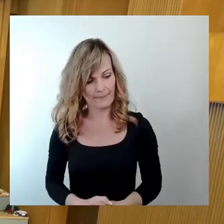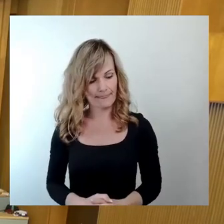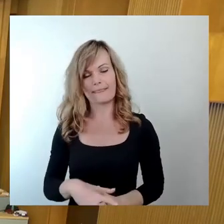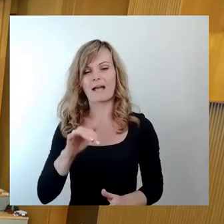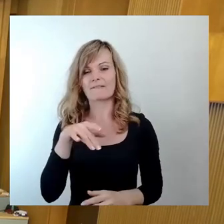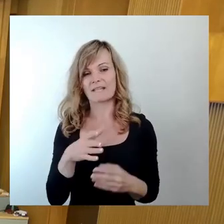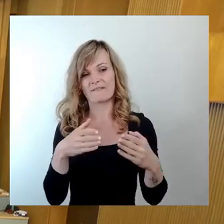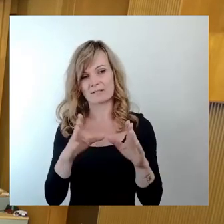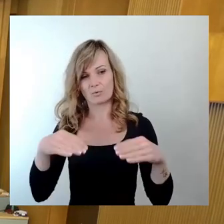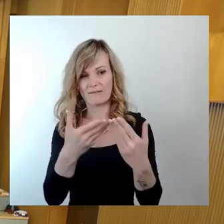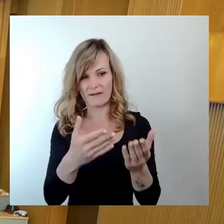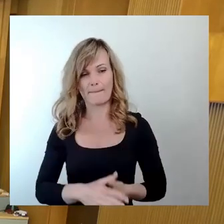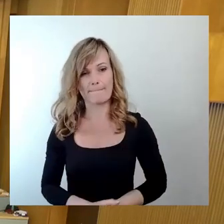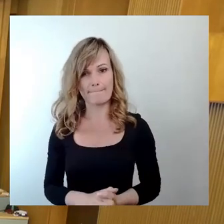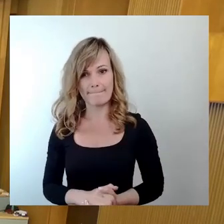schön.